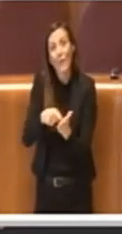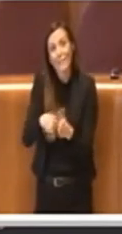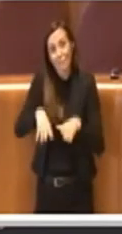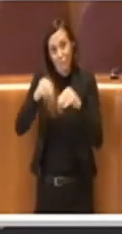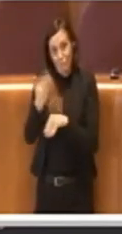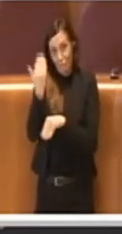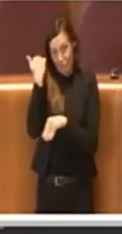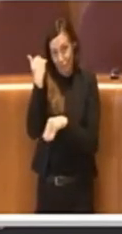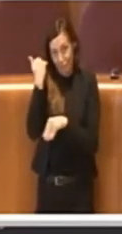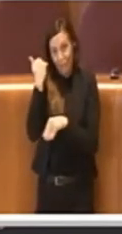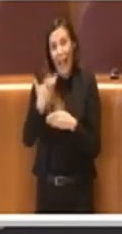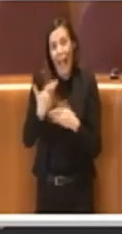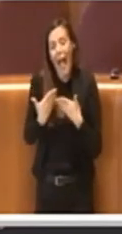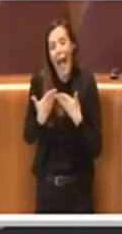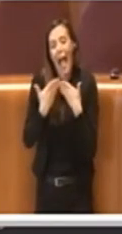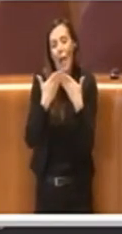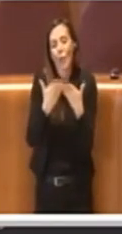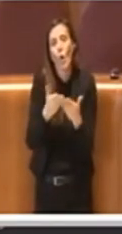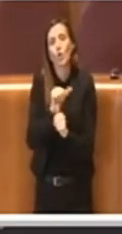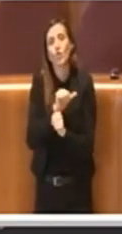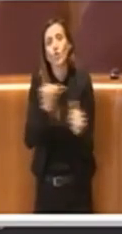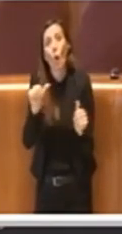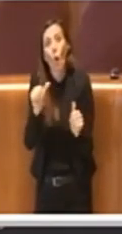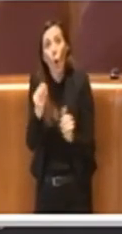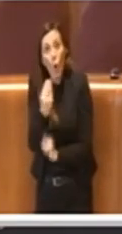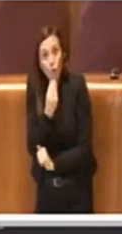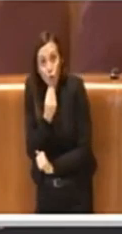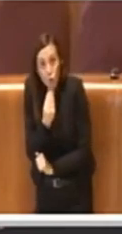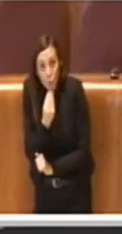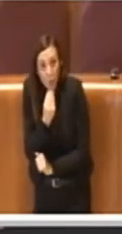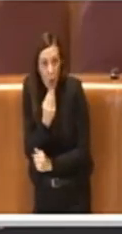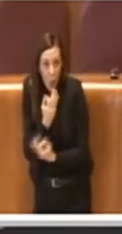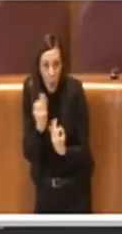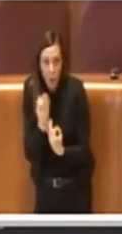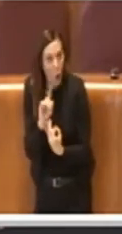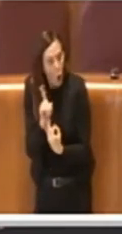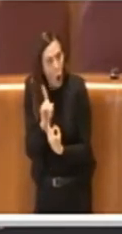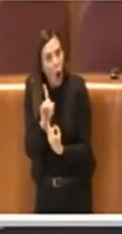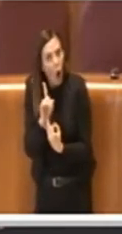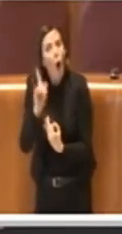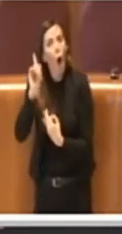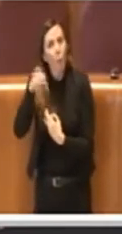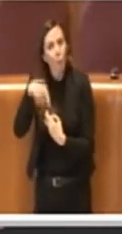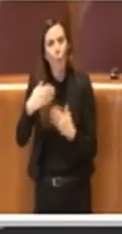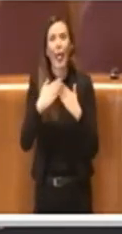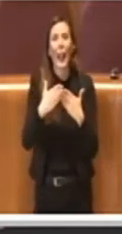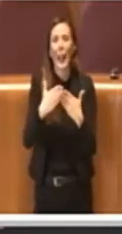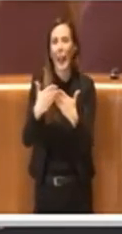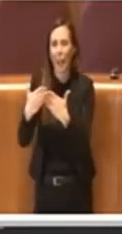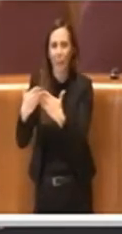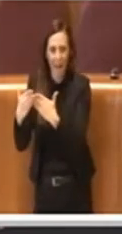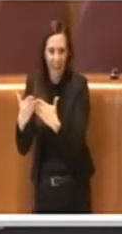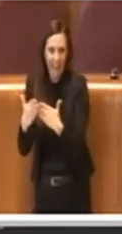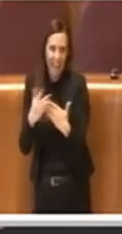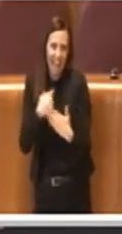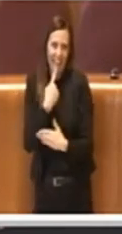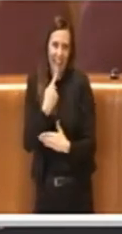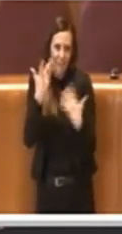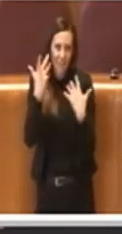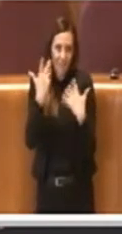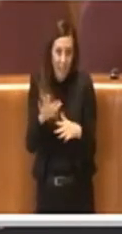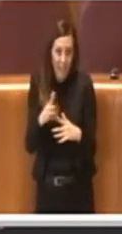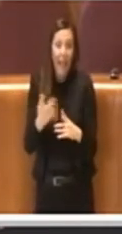solo la somministrazione classica, ma anche le librerie, come abbiamo detto, e